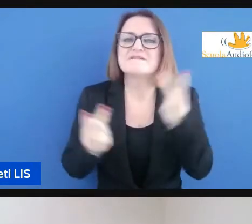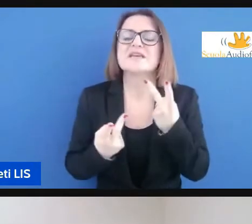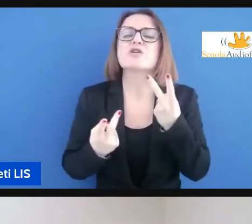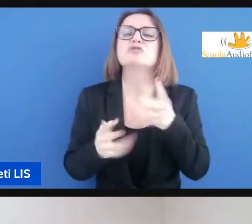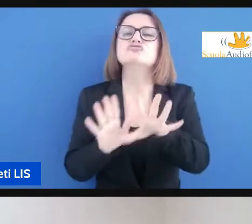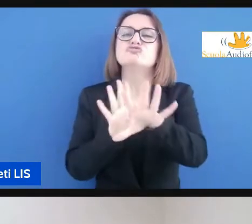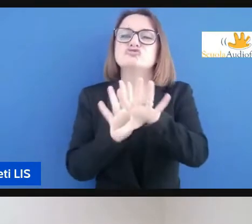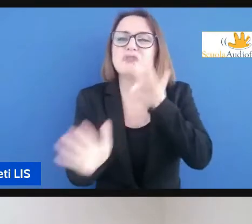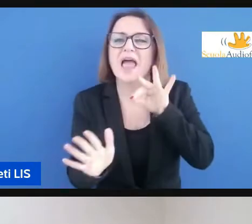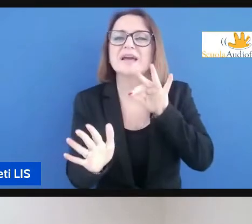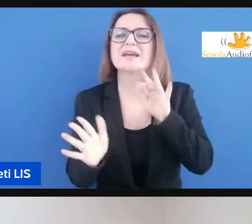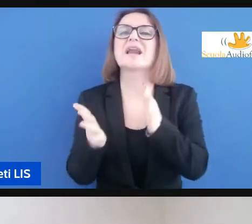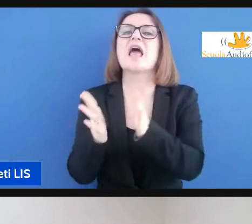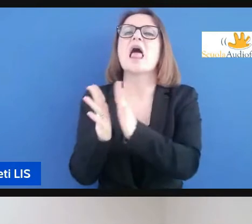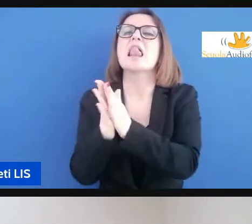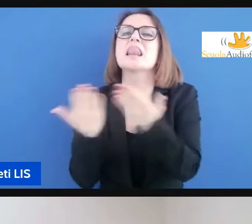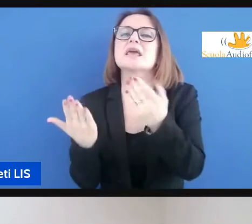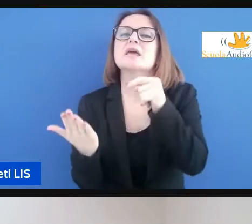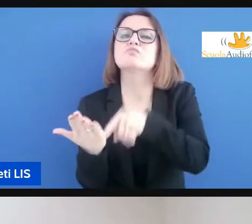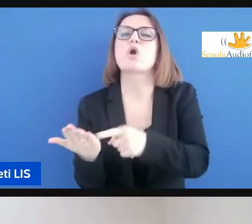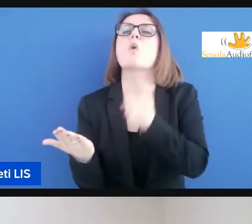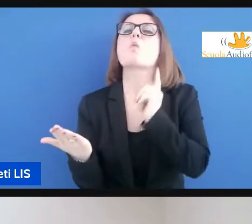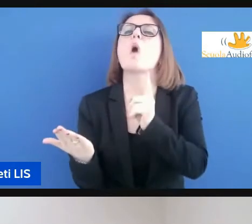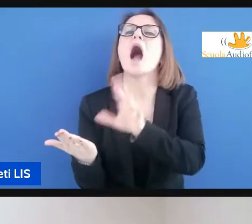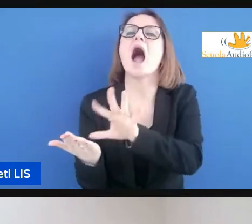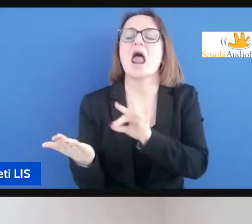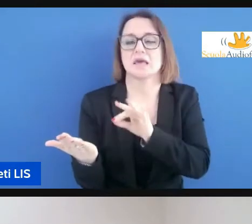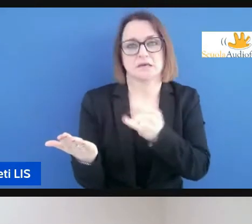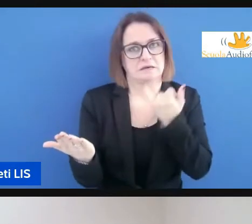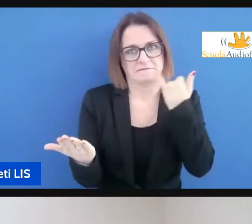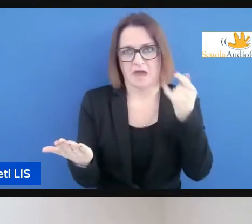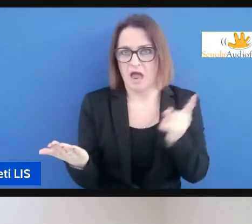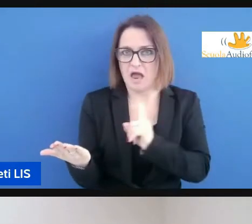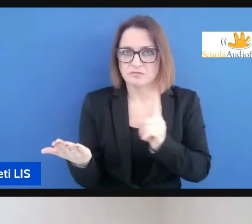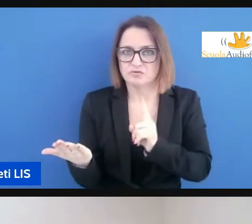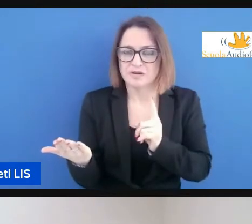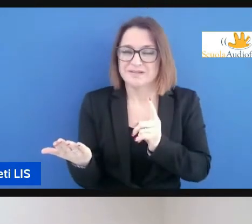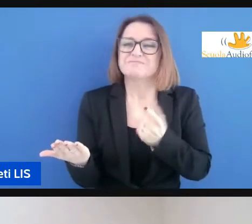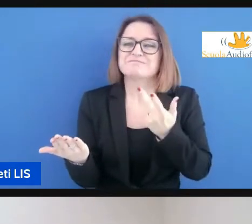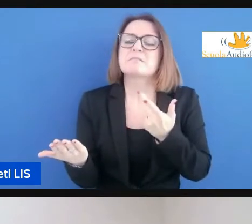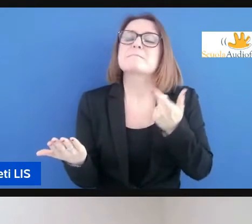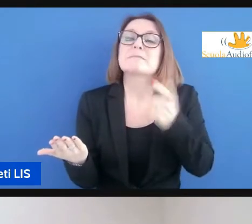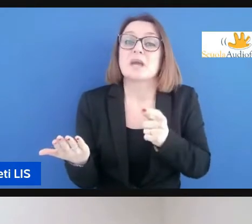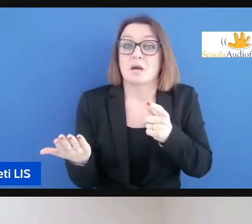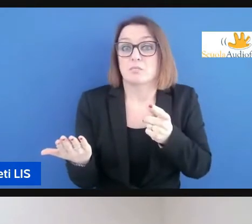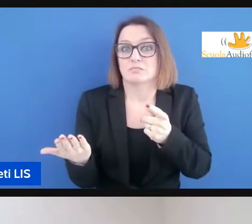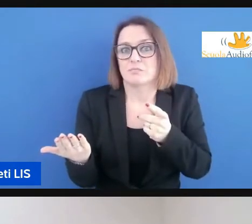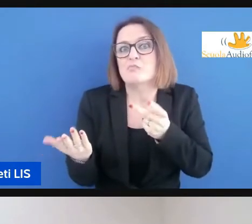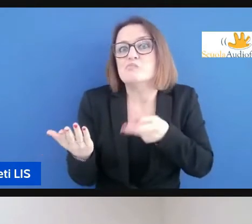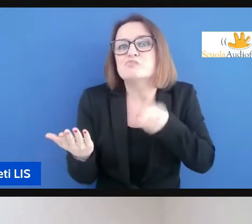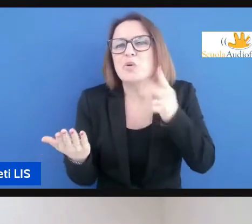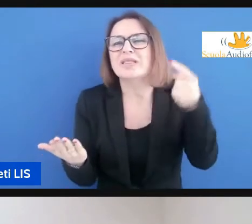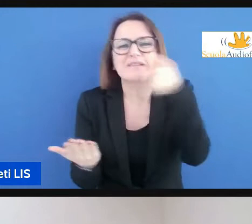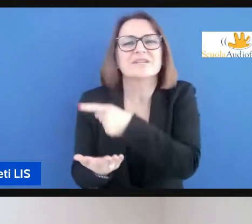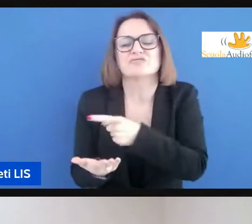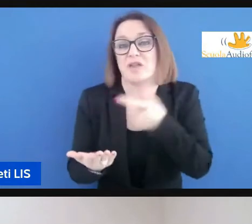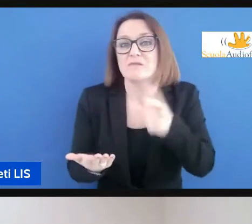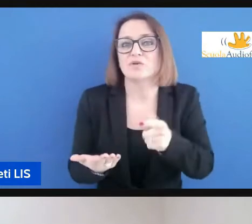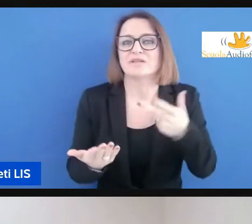quale testo adottare soprattutto in una struttura scolastica dove sono presenti